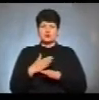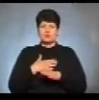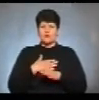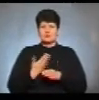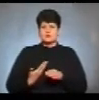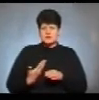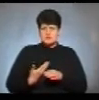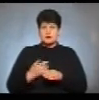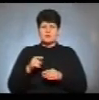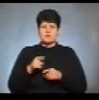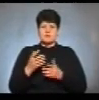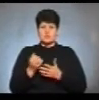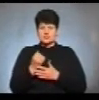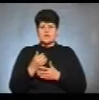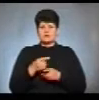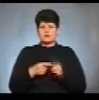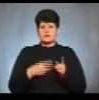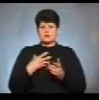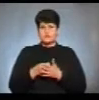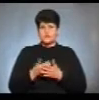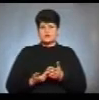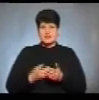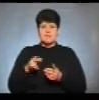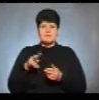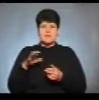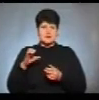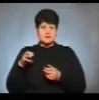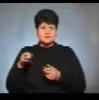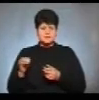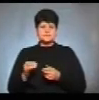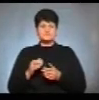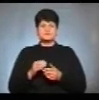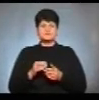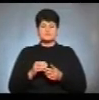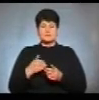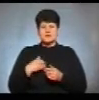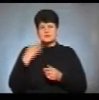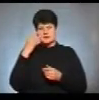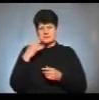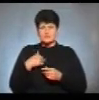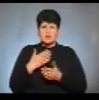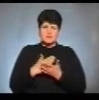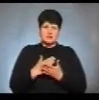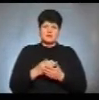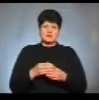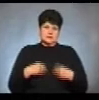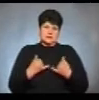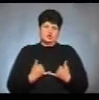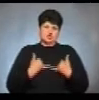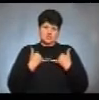бо я вже, виходить, половину свого життя я пластую. І мені здається, що я мала просто віддати шану